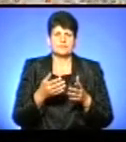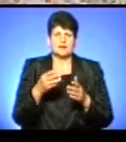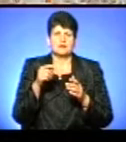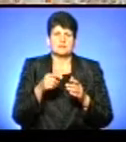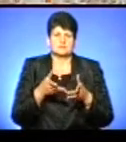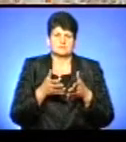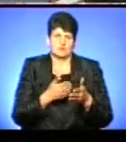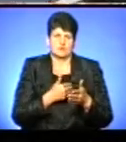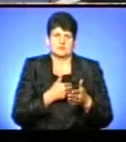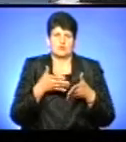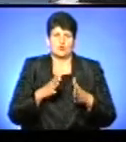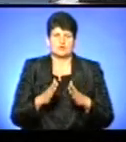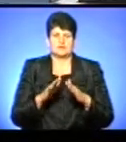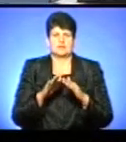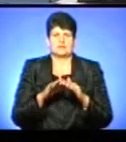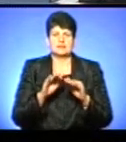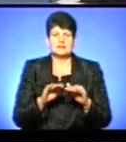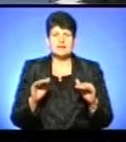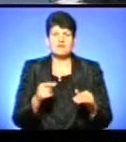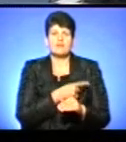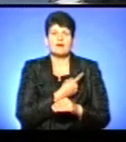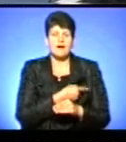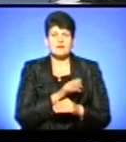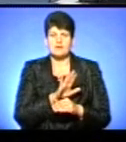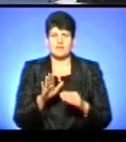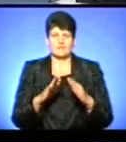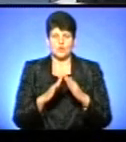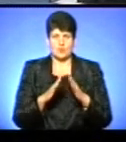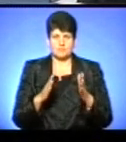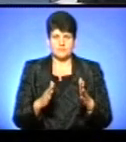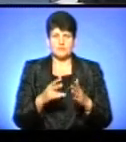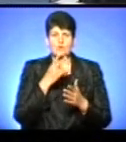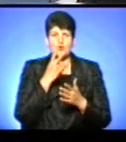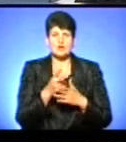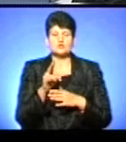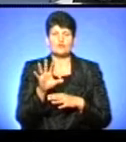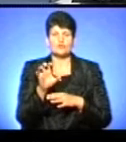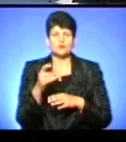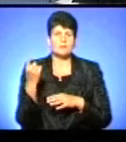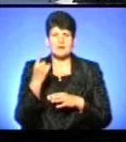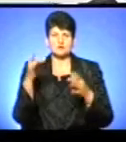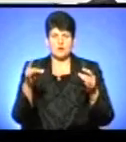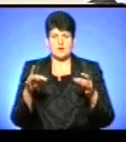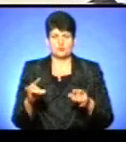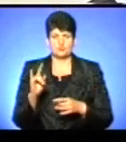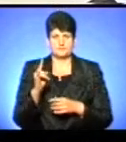лікарнях, а не вдома, розповідає заступниця посла Фінляндії Марія Орген. Показує фото першого пакунку малюка.